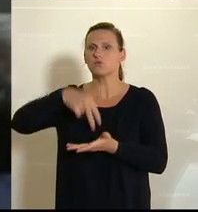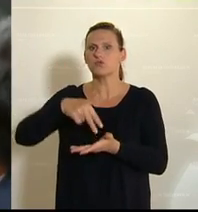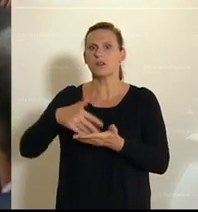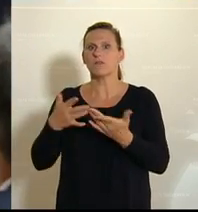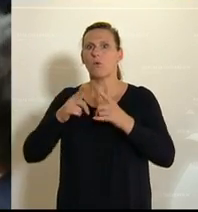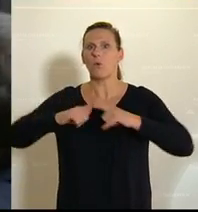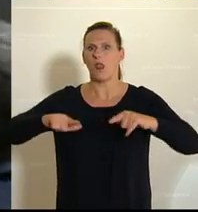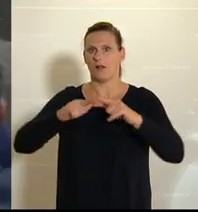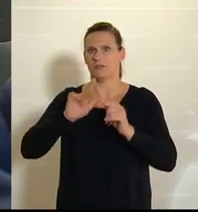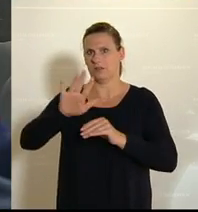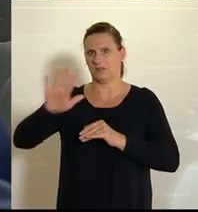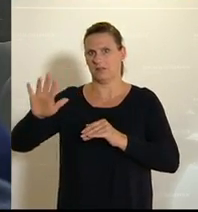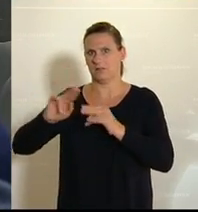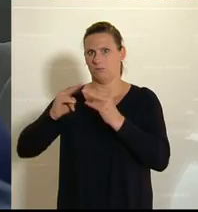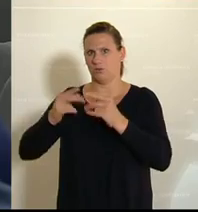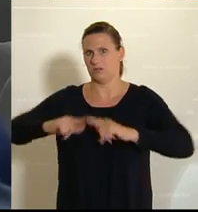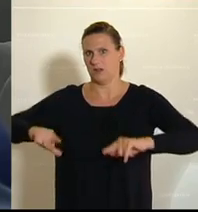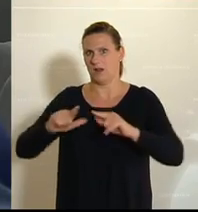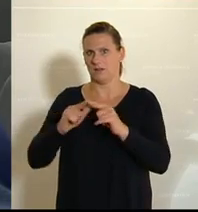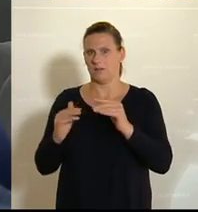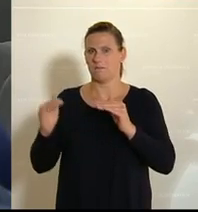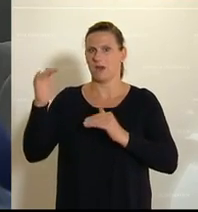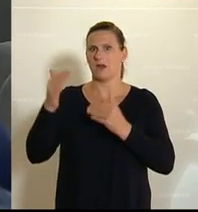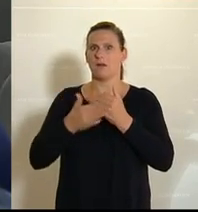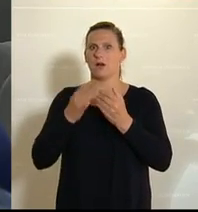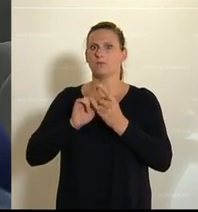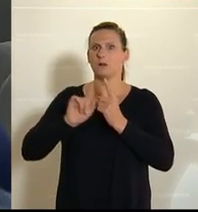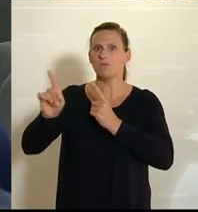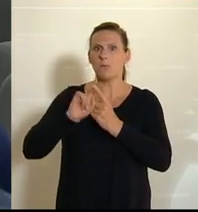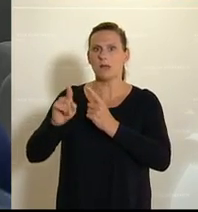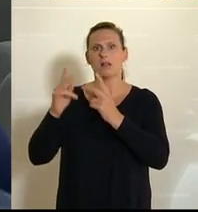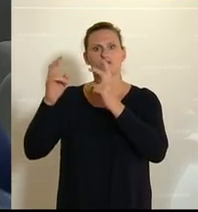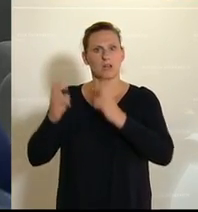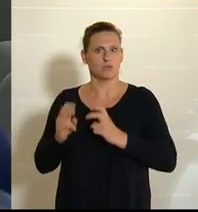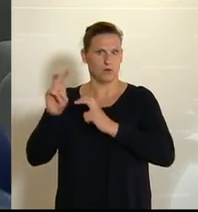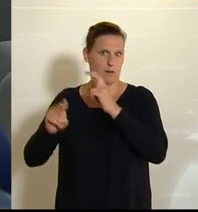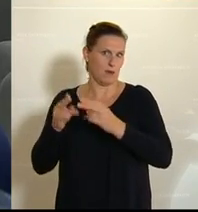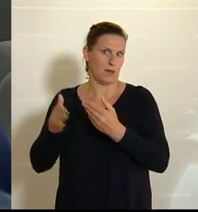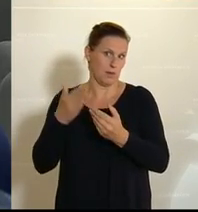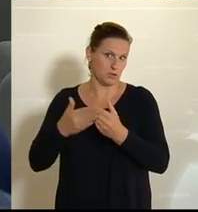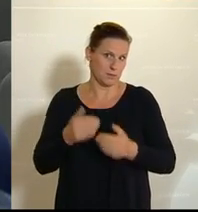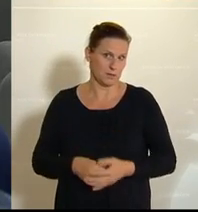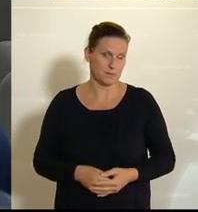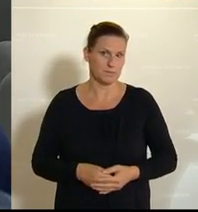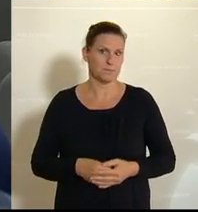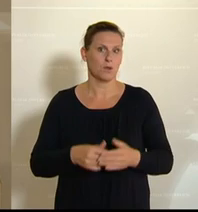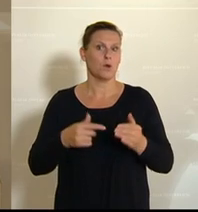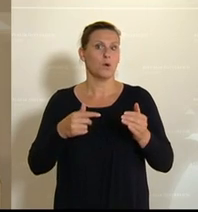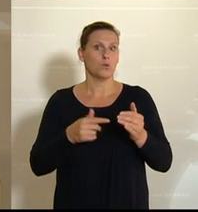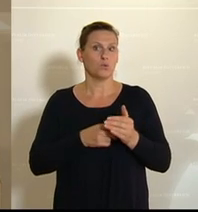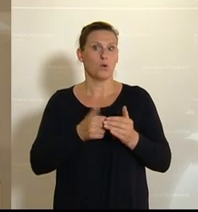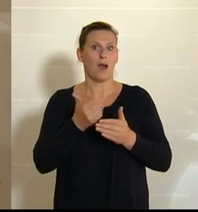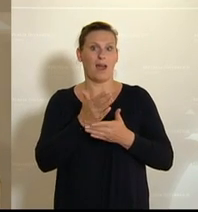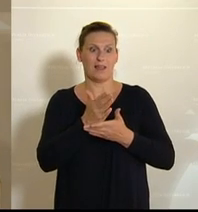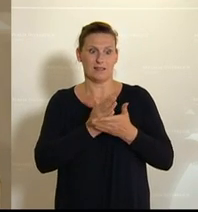liegt bei den Ländern. Also da geht es zum Beispiel um die mobile oder stationäre Pflege. Und dann gibt es noch einen Teil,